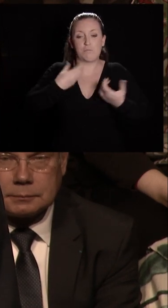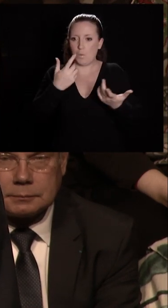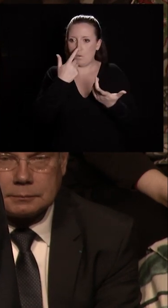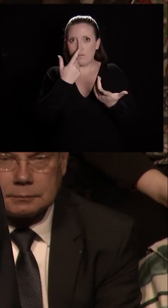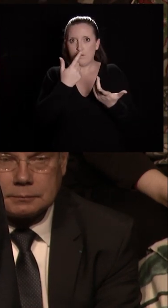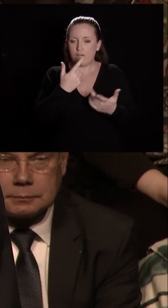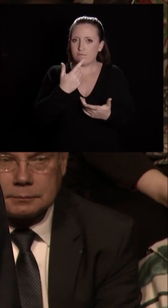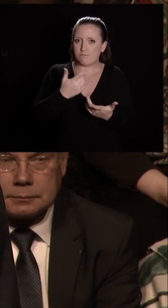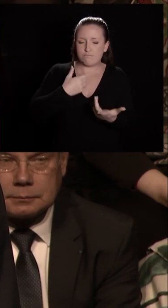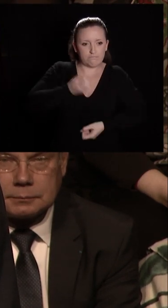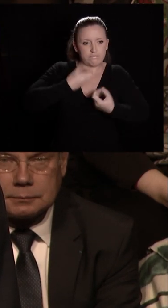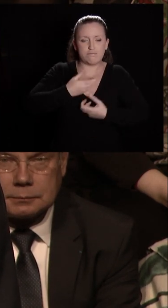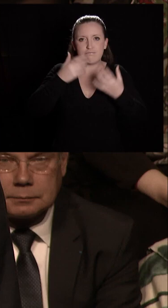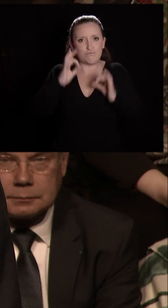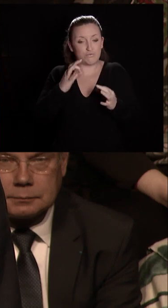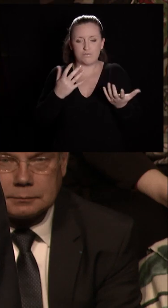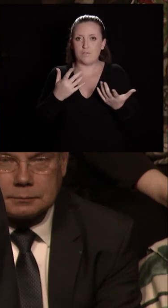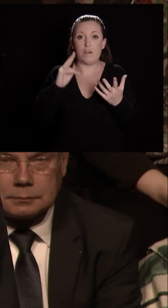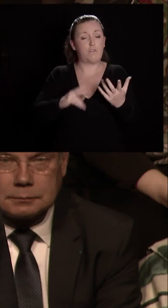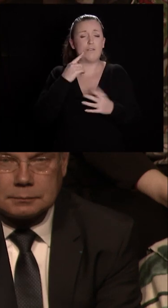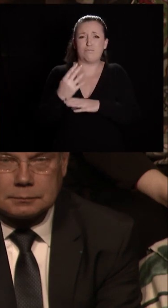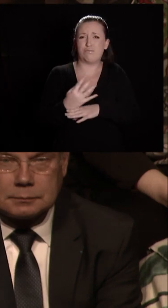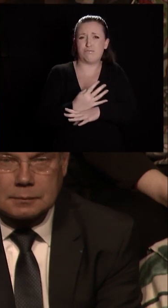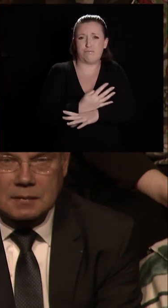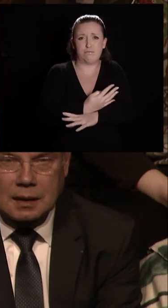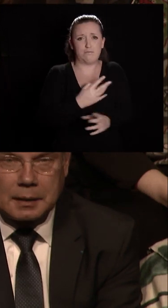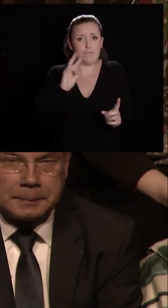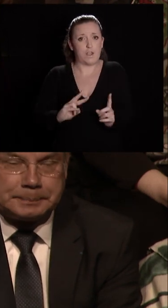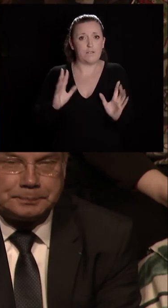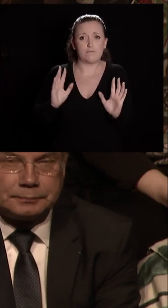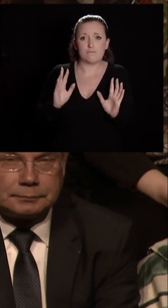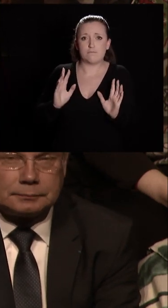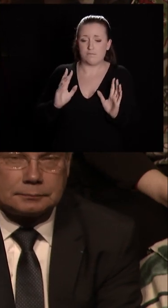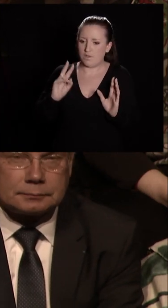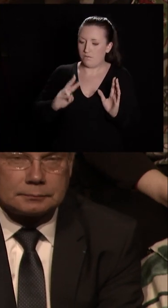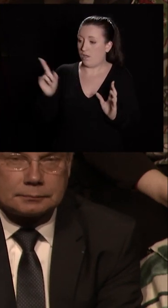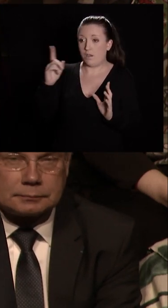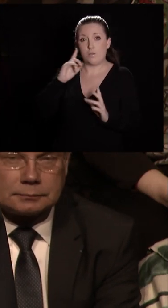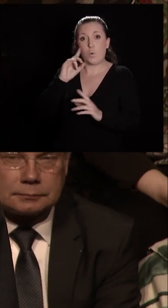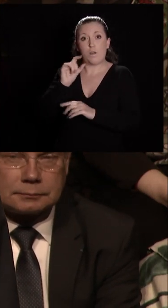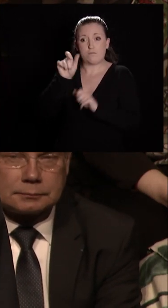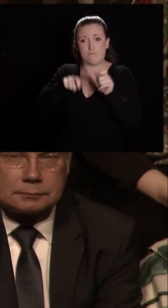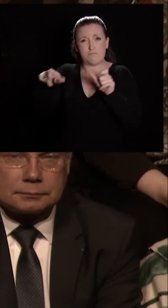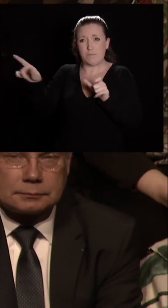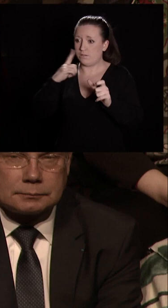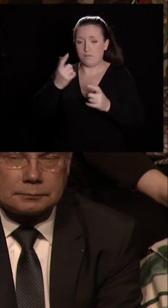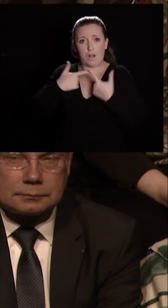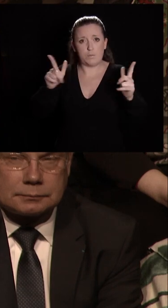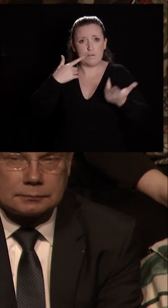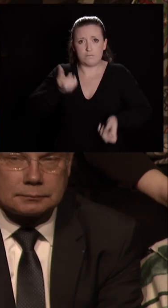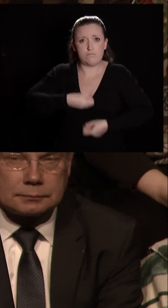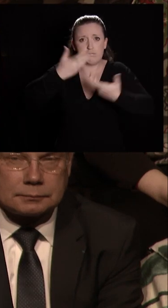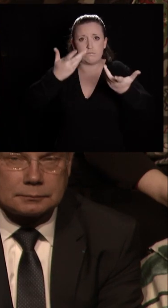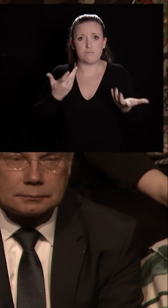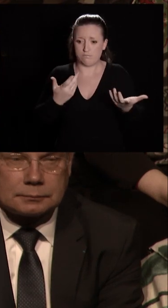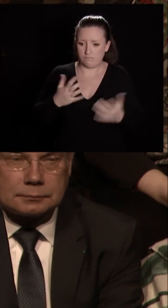C'est extrêmement émouvant, sachez-le, d'entendre ainsi la parole, je le dis bien, libre et ouverte de Dijonais, qui